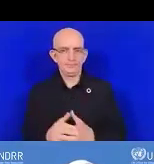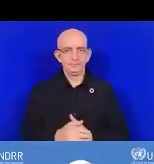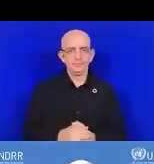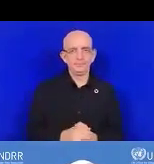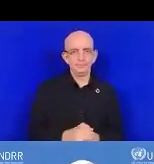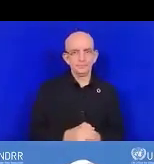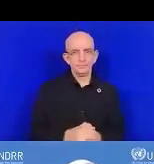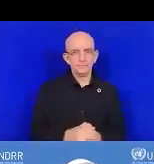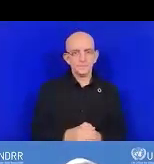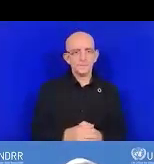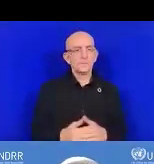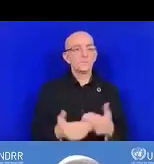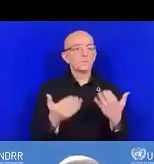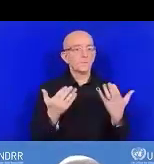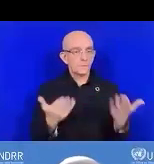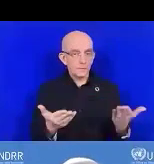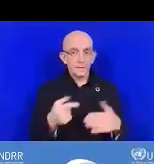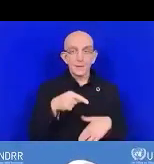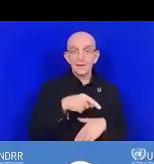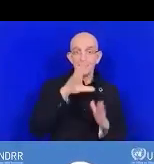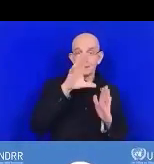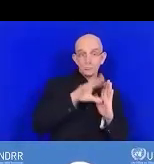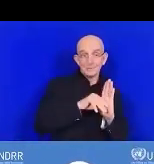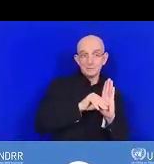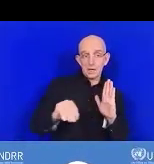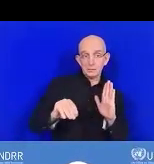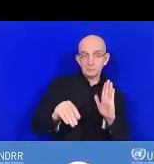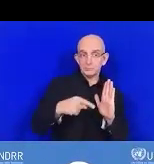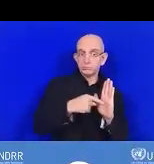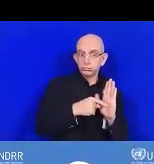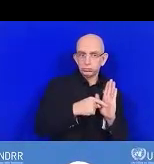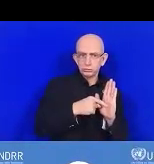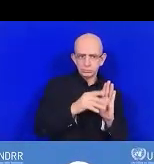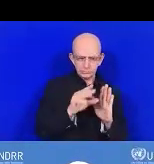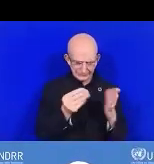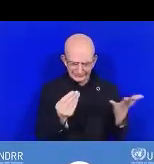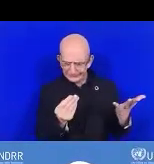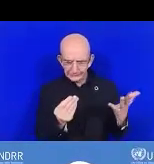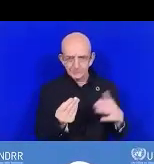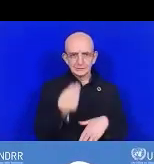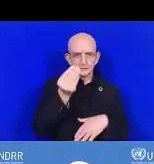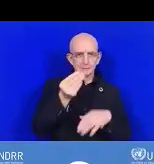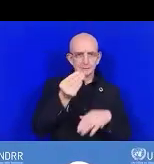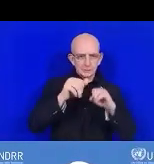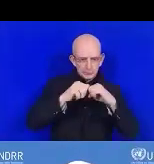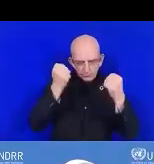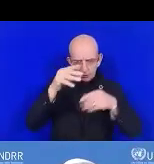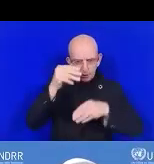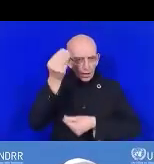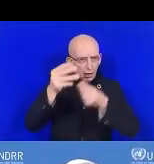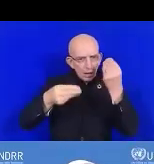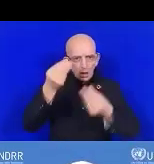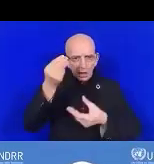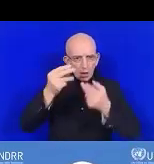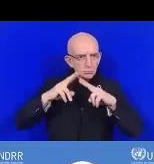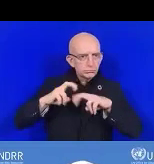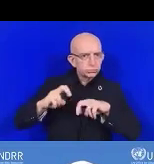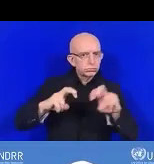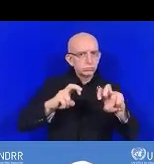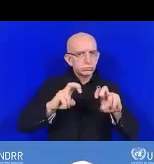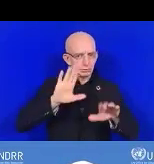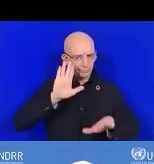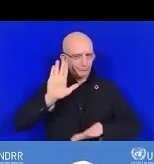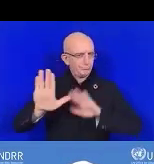Les résultats pourraient être analysés selon chaque indicateur et pourraient être analysés selon